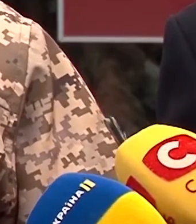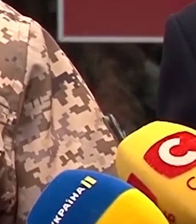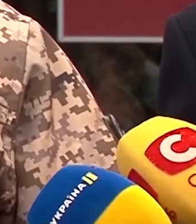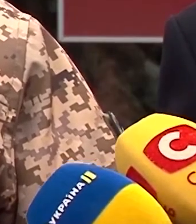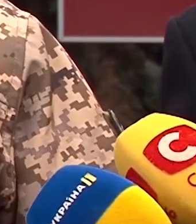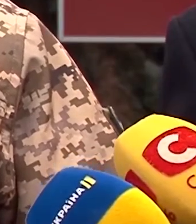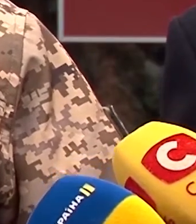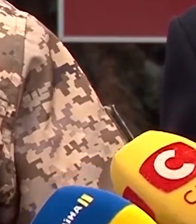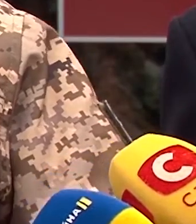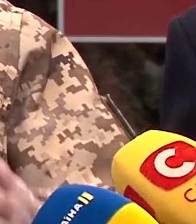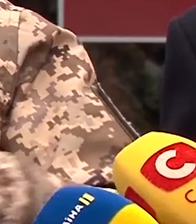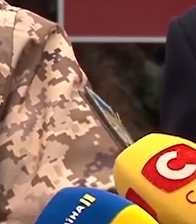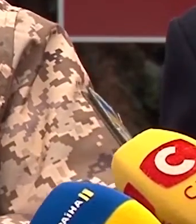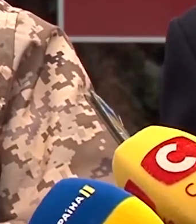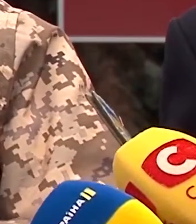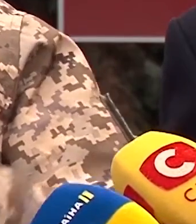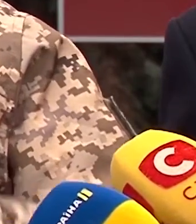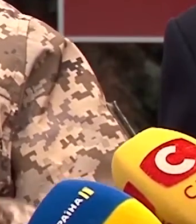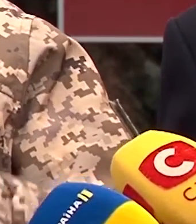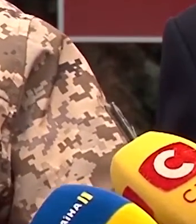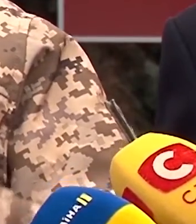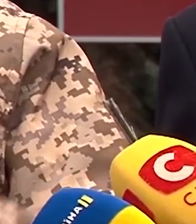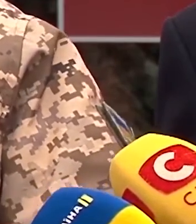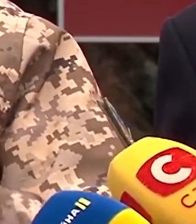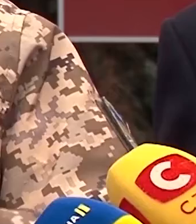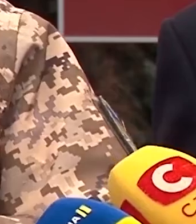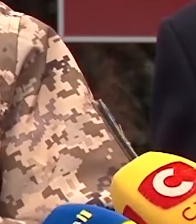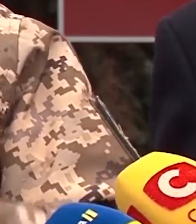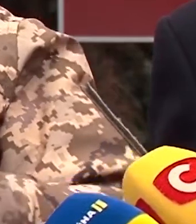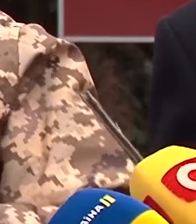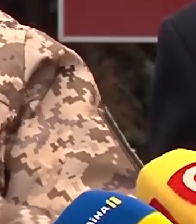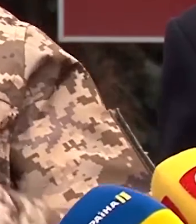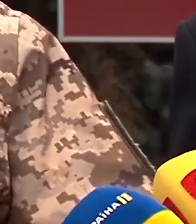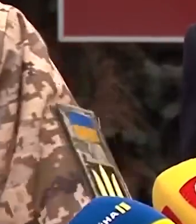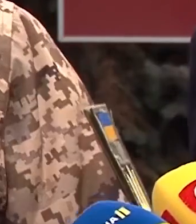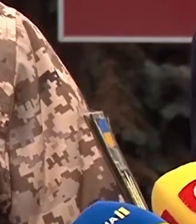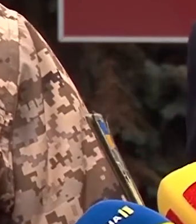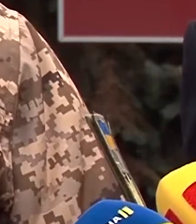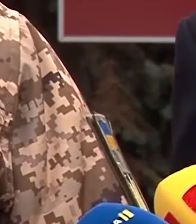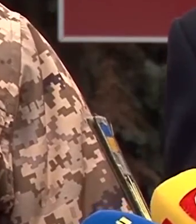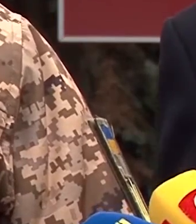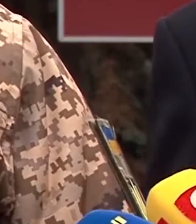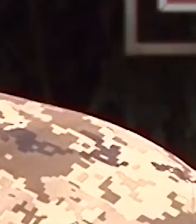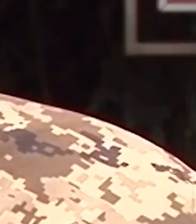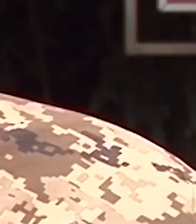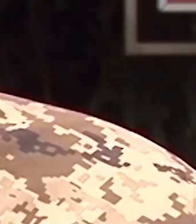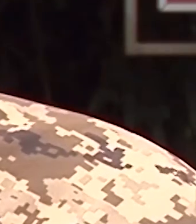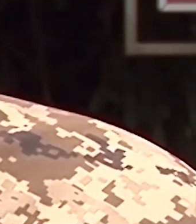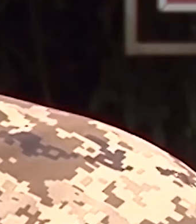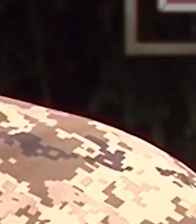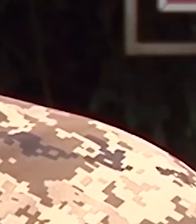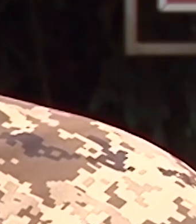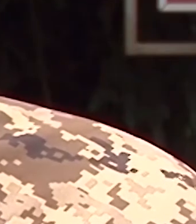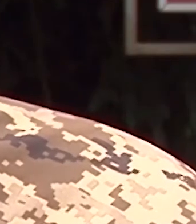обслідування, зробили їй рентген, посмотріли, на якому стану знаходяться в нього зуби. Ви